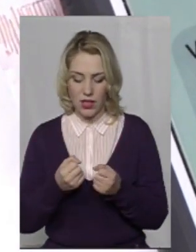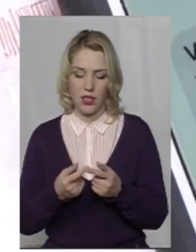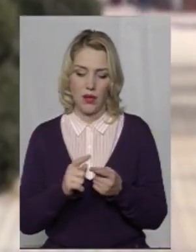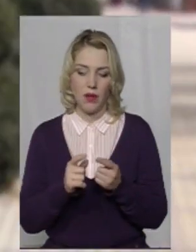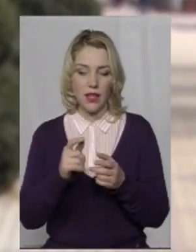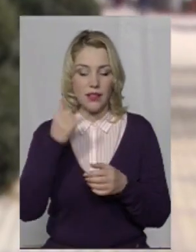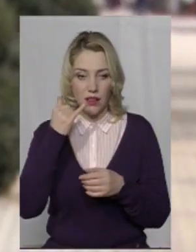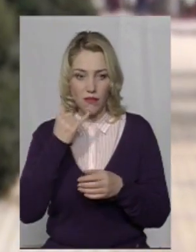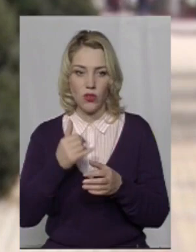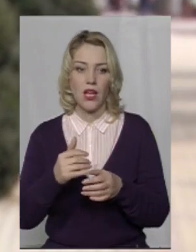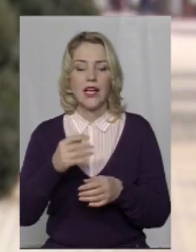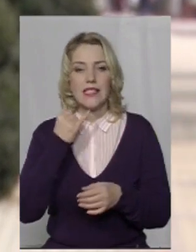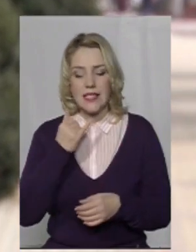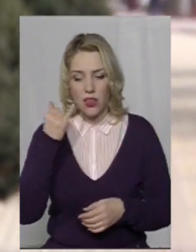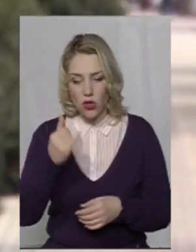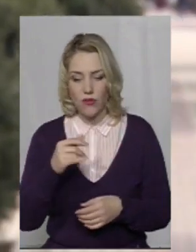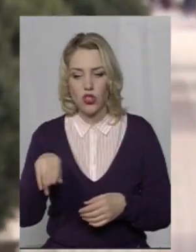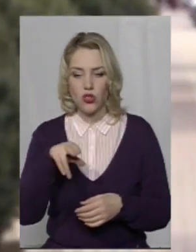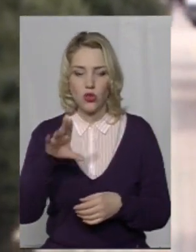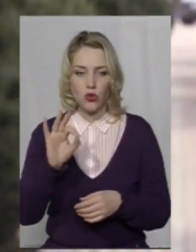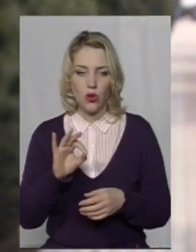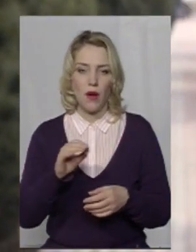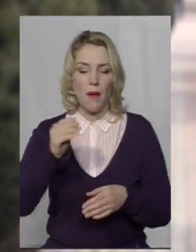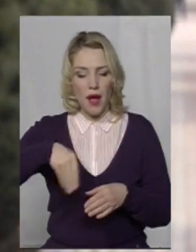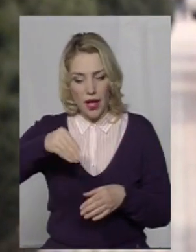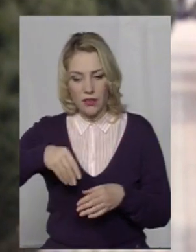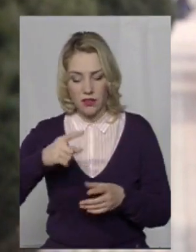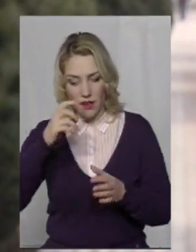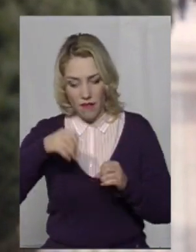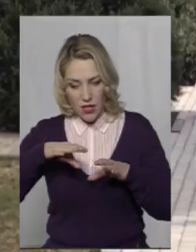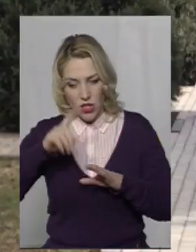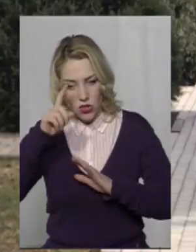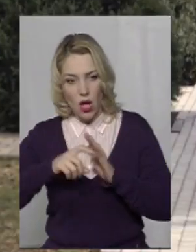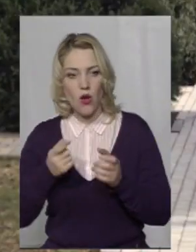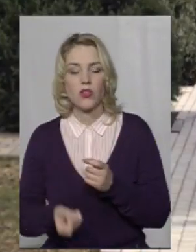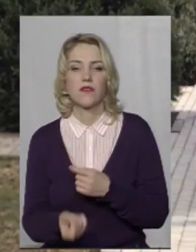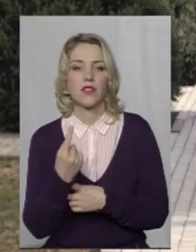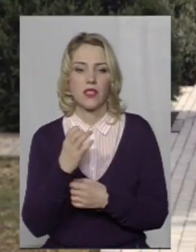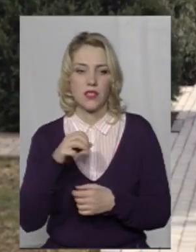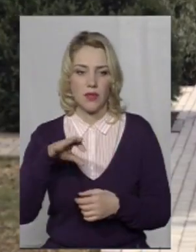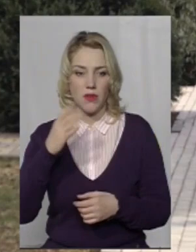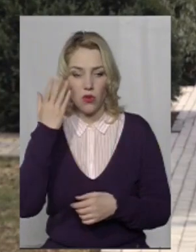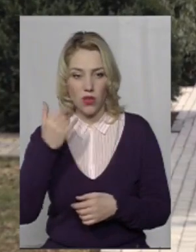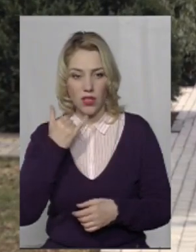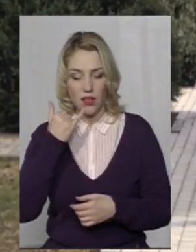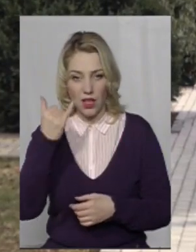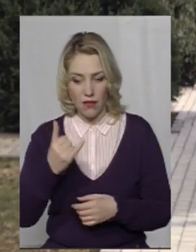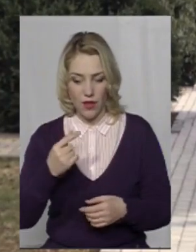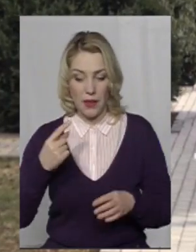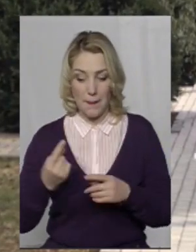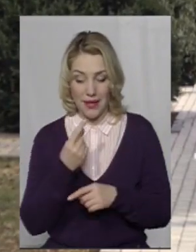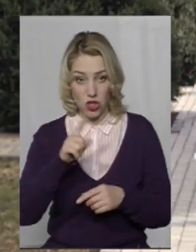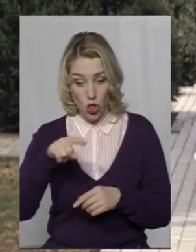зателефонувати через блокування банківської картки, вирішила перевірити, звідки смс надійшло. Коли я телефонувала на перший номер,